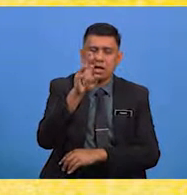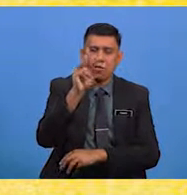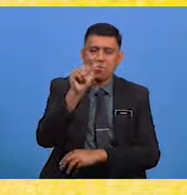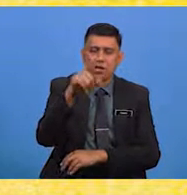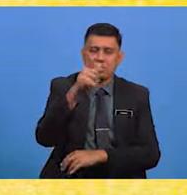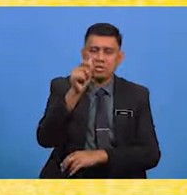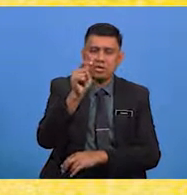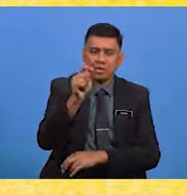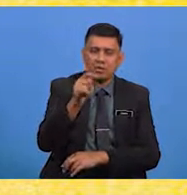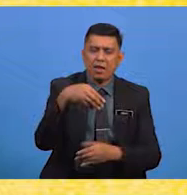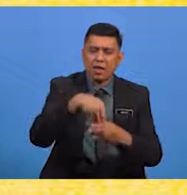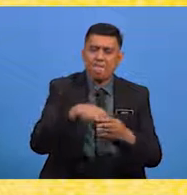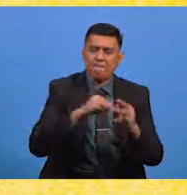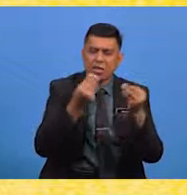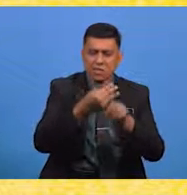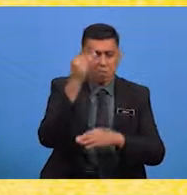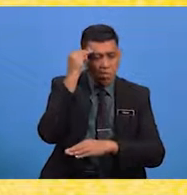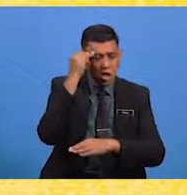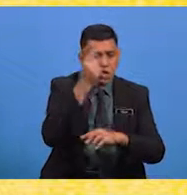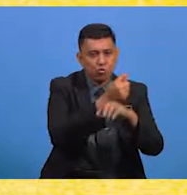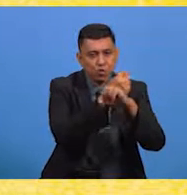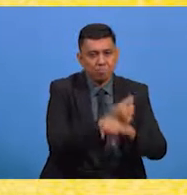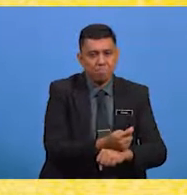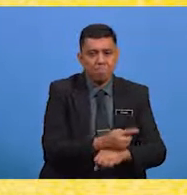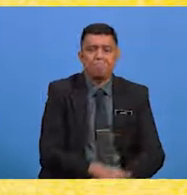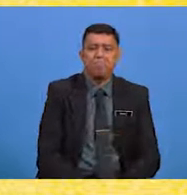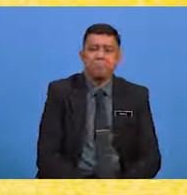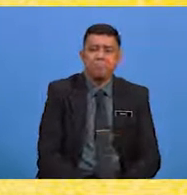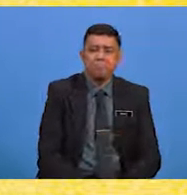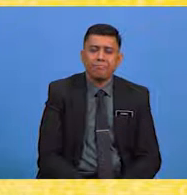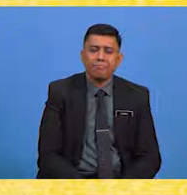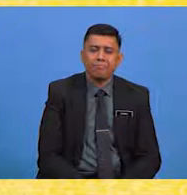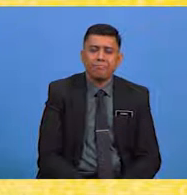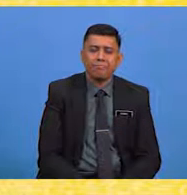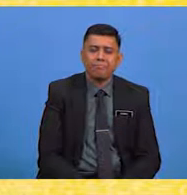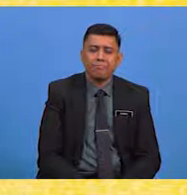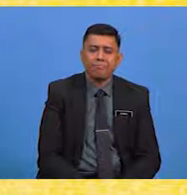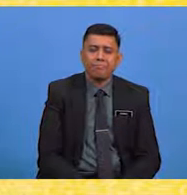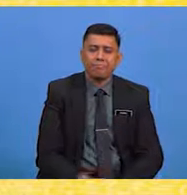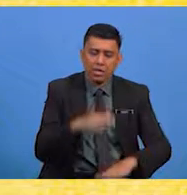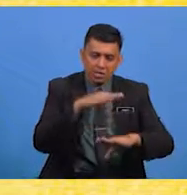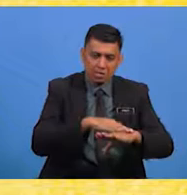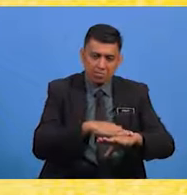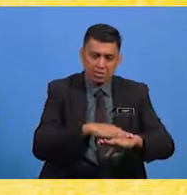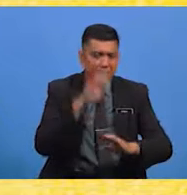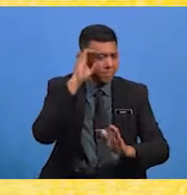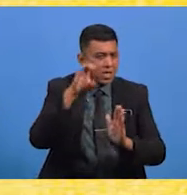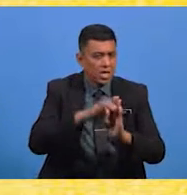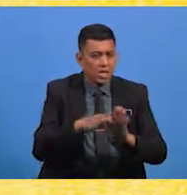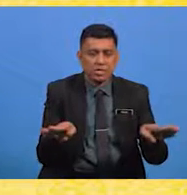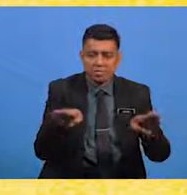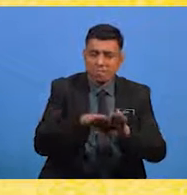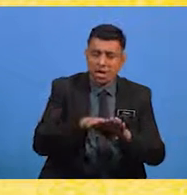Melayu tradisional Masyarakat Melayu dalam karya puisi Di atas digambarkan